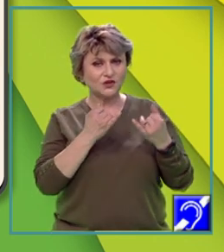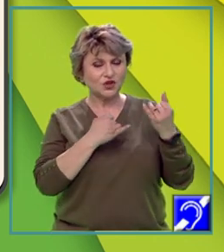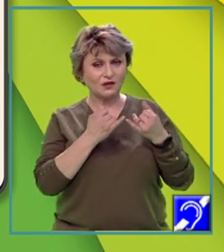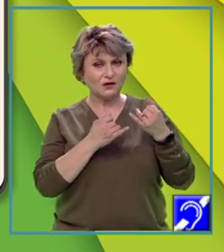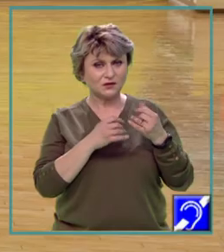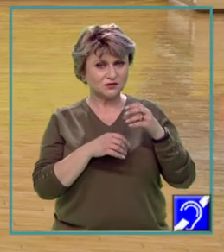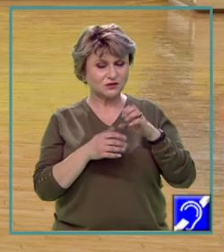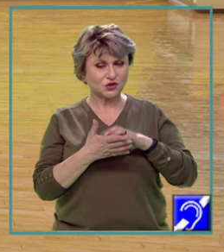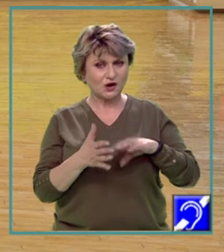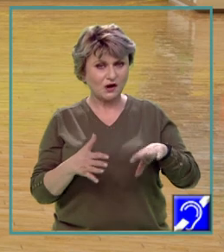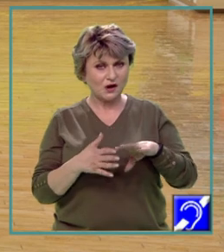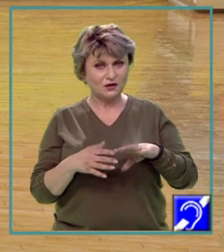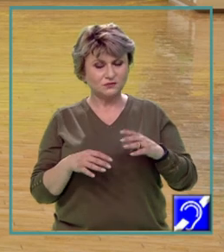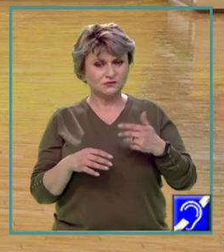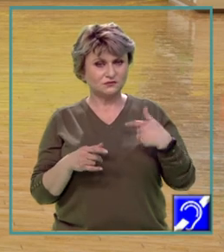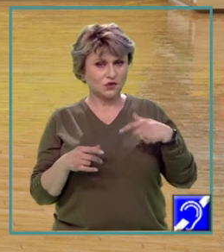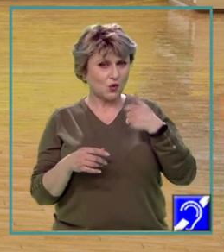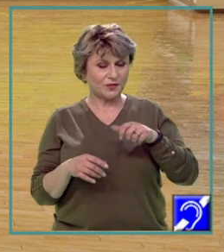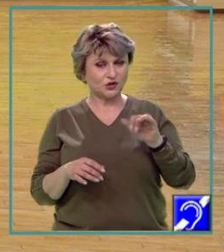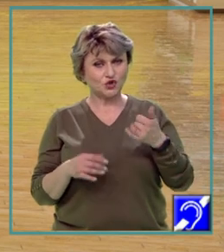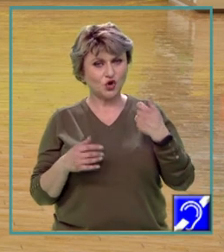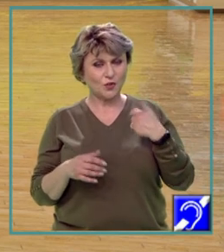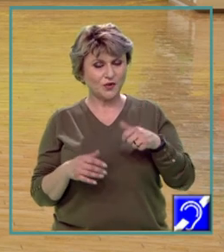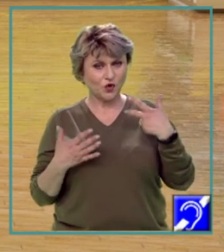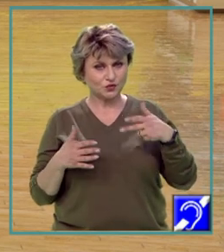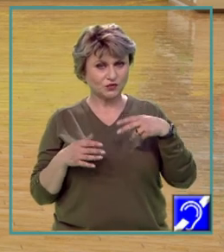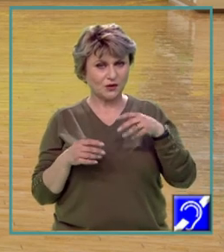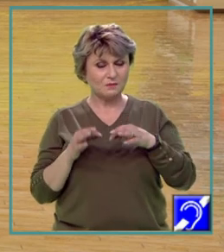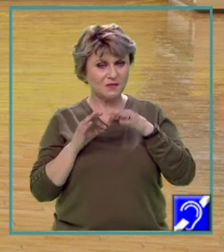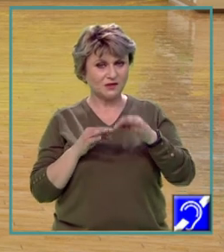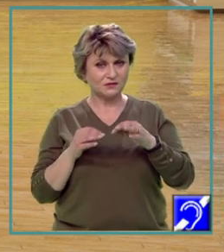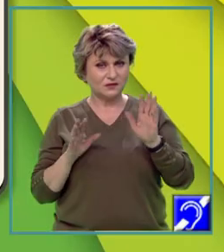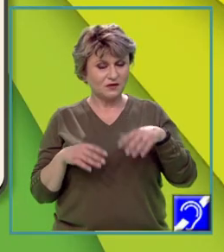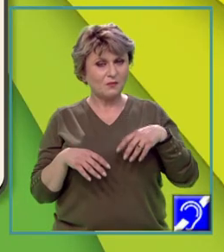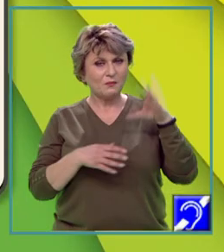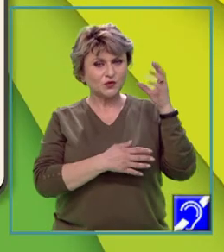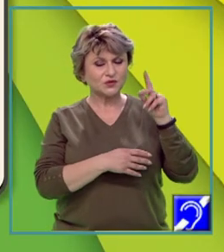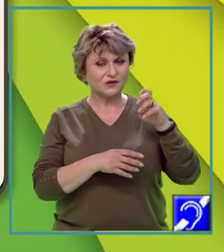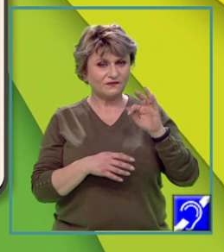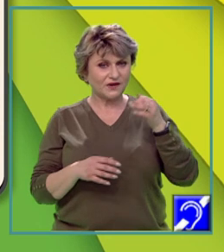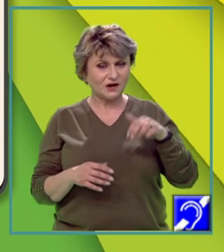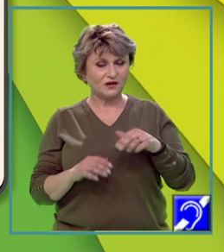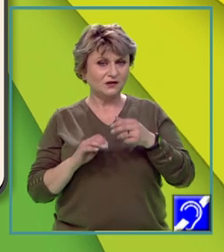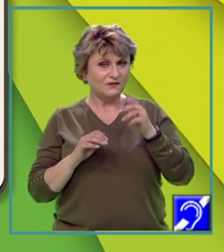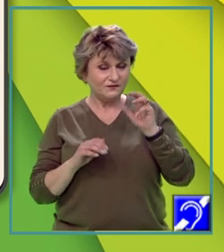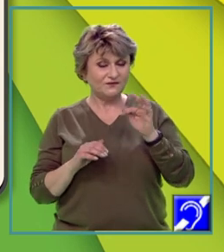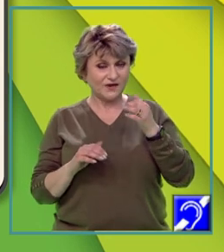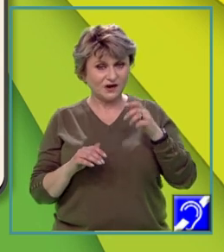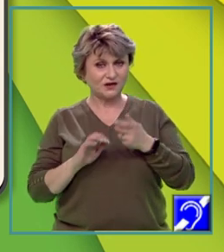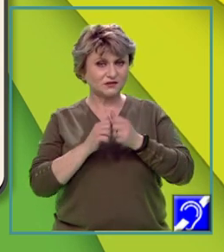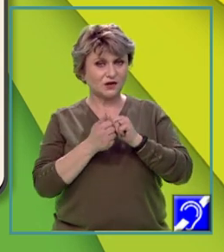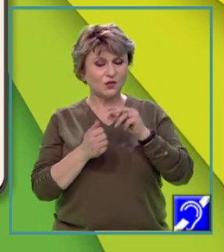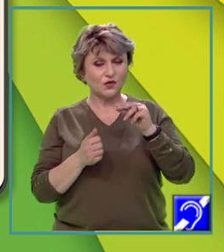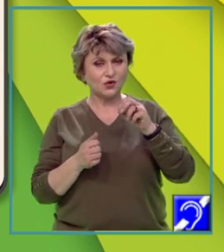Mediul montan, între 1000 și 1800 de metri, cuprinde păduri de foag, păduri de conifere. Acesta este